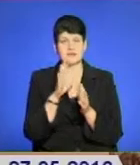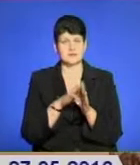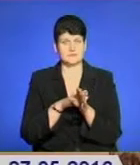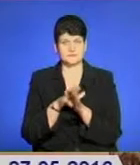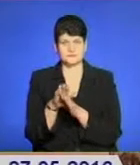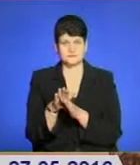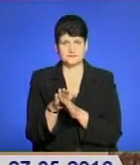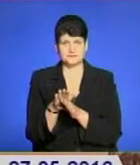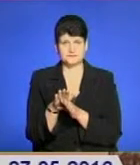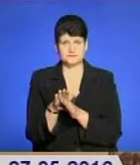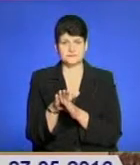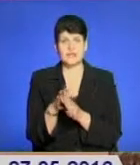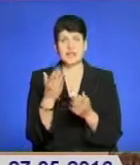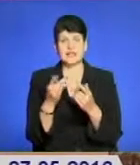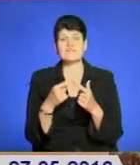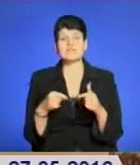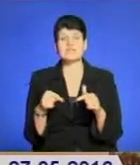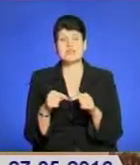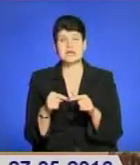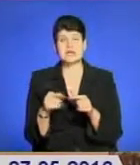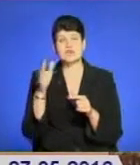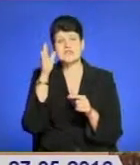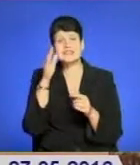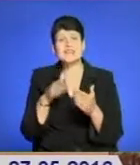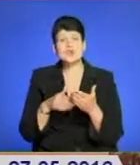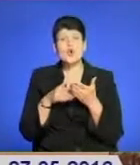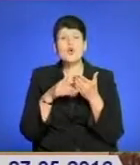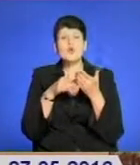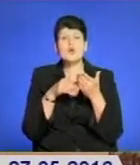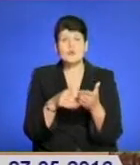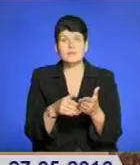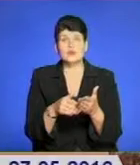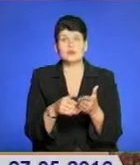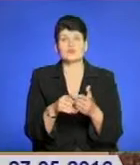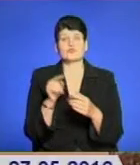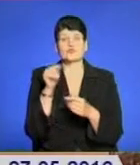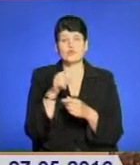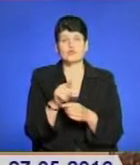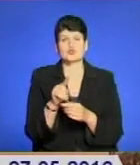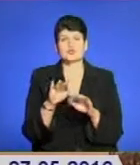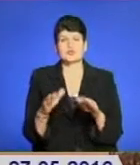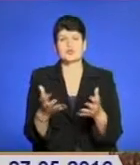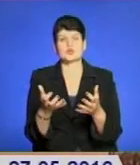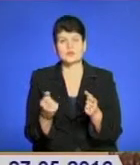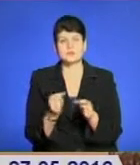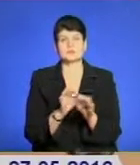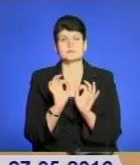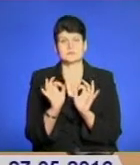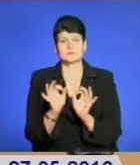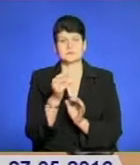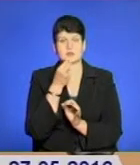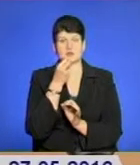обсязі, але відділи освіти допомагають ще і сприяють для того, щоб діти отримували повноцінне харчування.